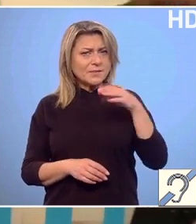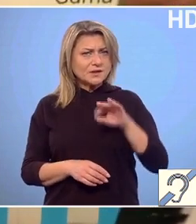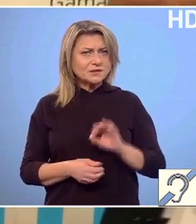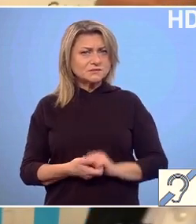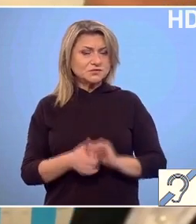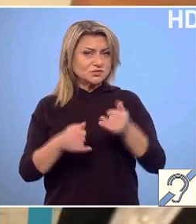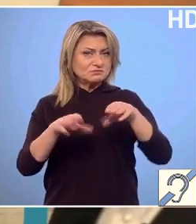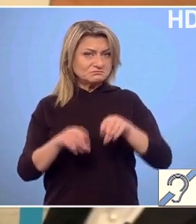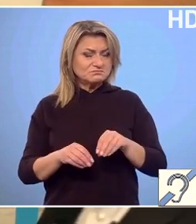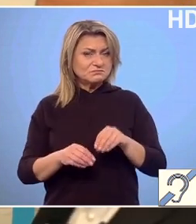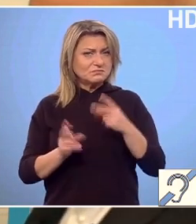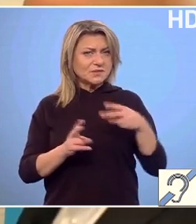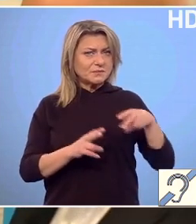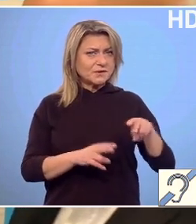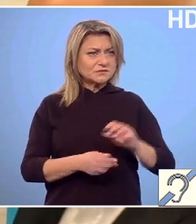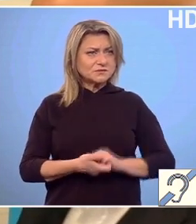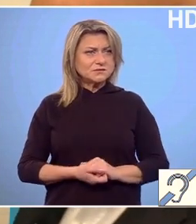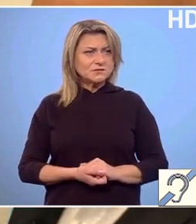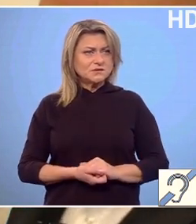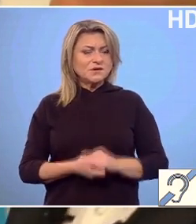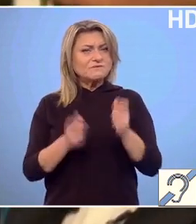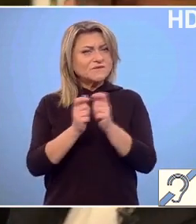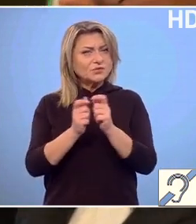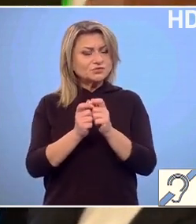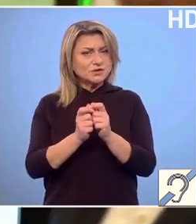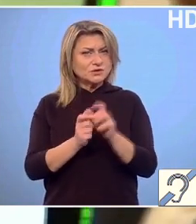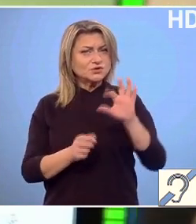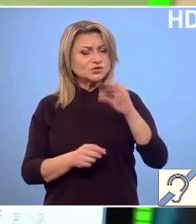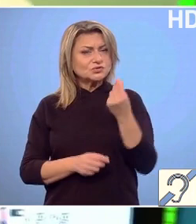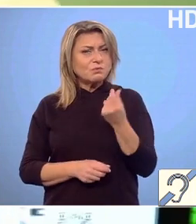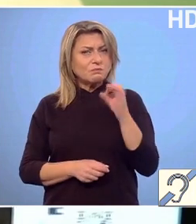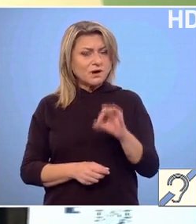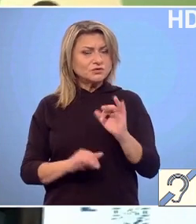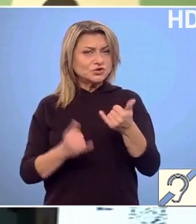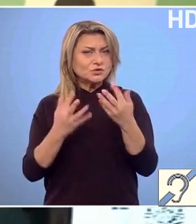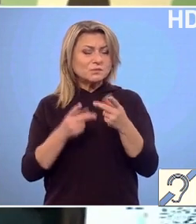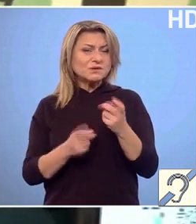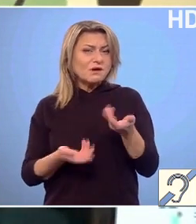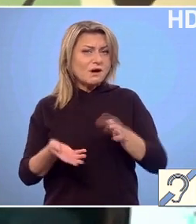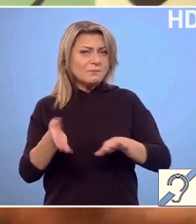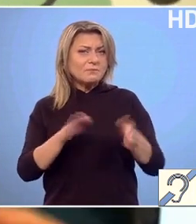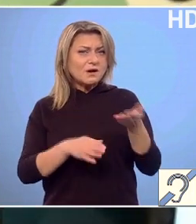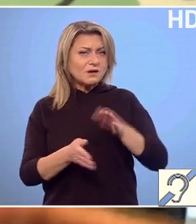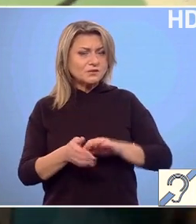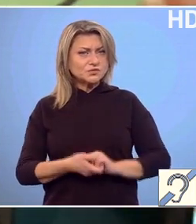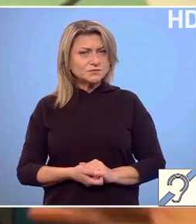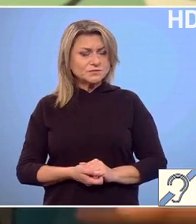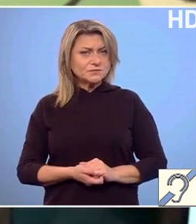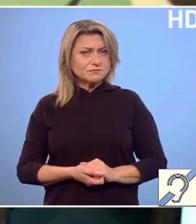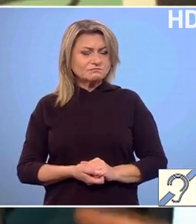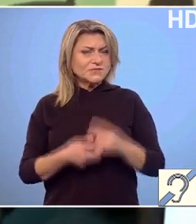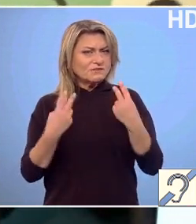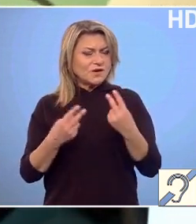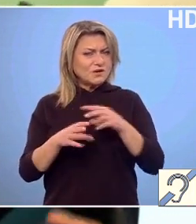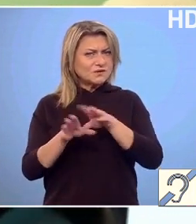Și primește Beneficiind mai departe de voucherul în quantum de 50 de bani, o numărul de ambalaje pe care îl introduce. Valoarea egală pentru PET,